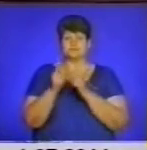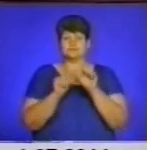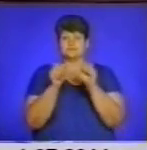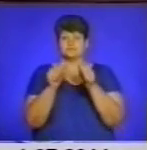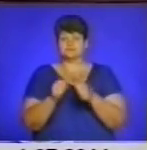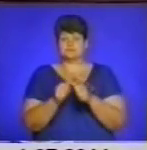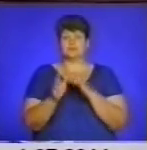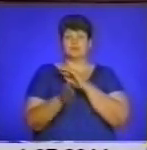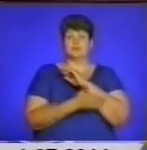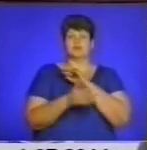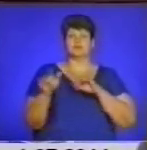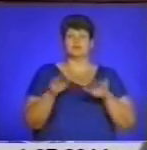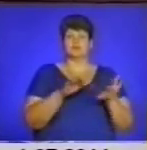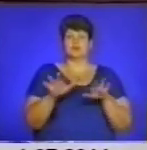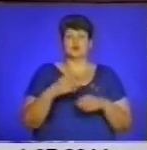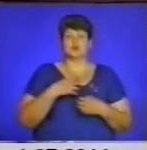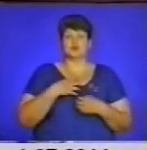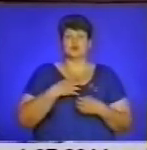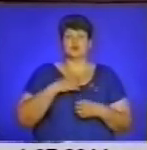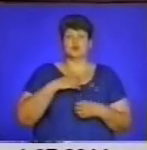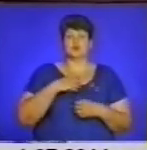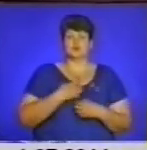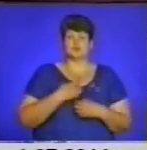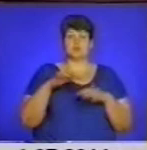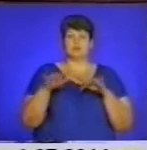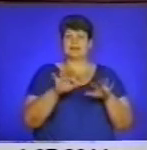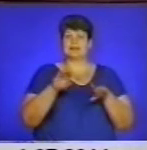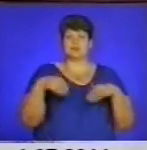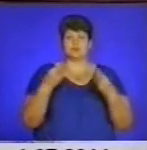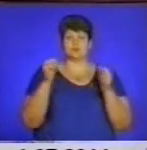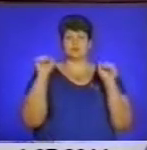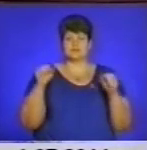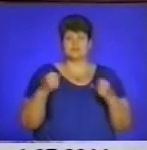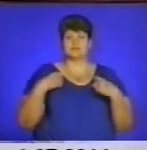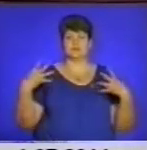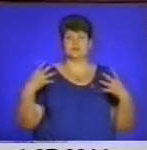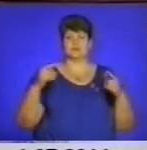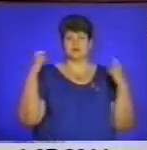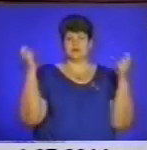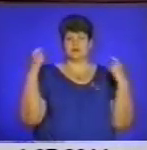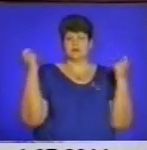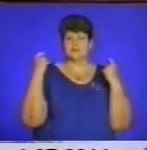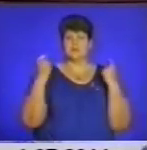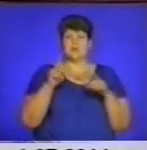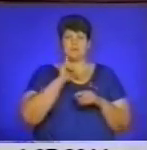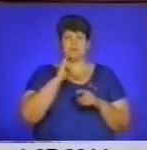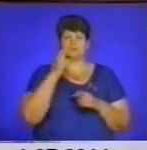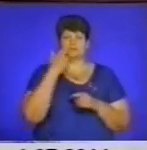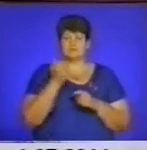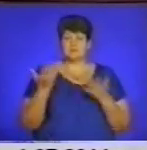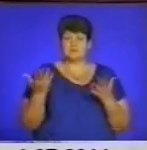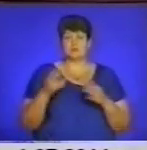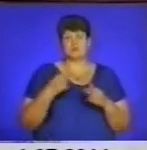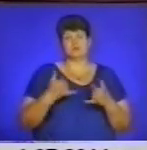останні події, сумні події не дають можливість відсвяткувати гучно, так як молодь звикла. І тому ми зосередили свою